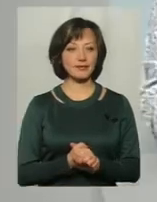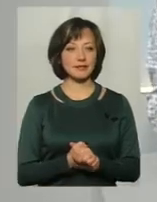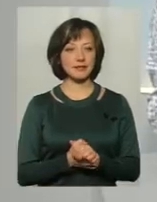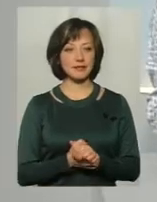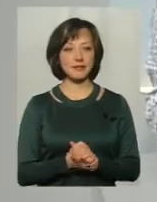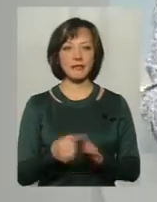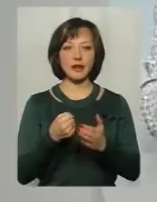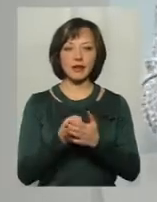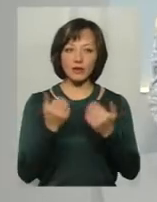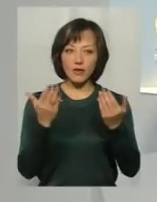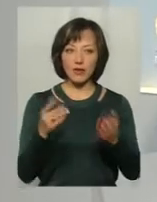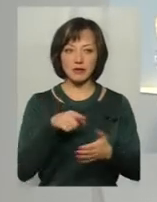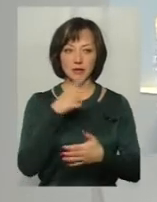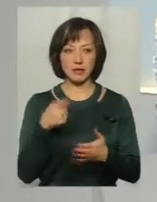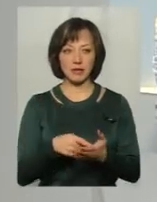тепер до вас питання.